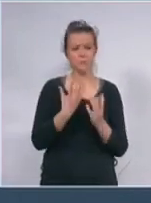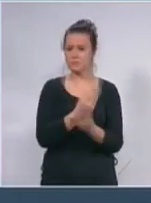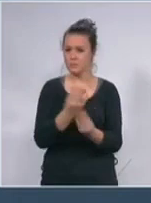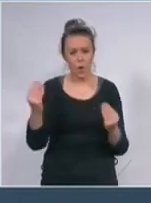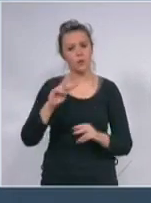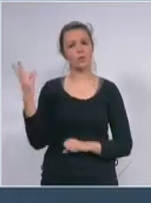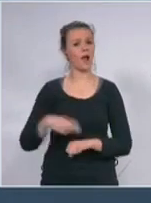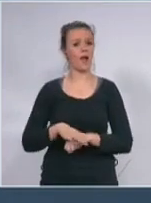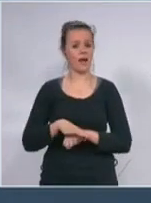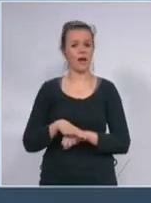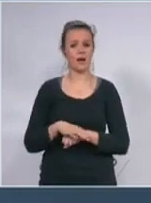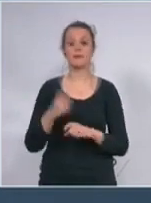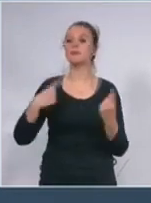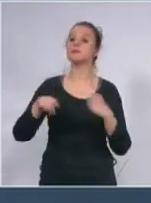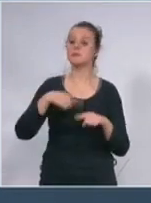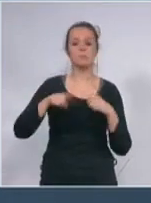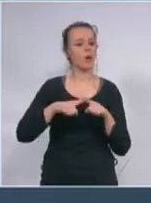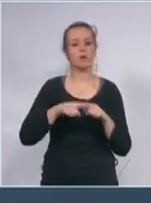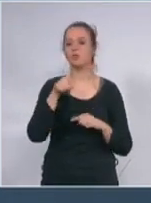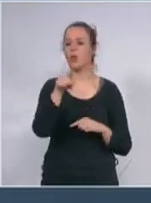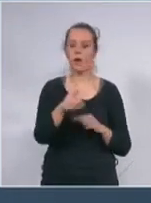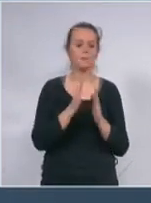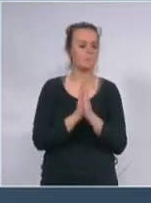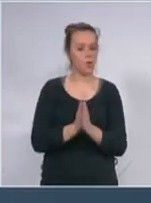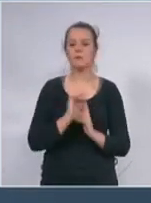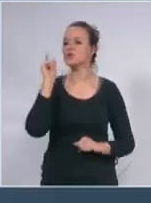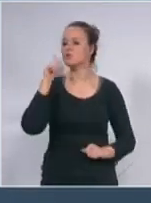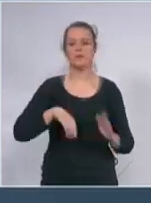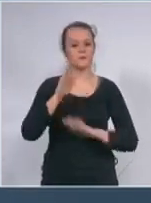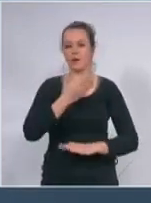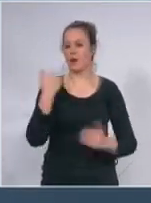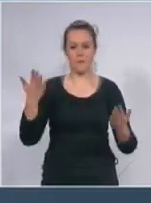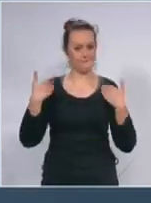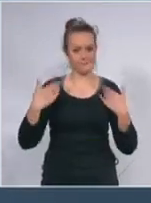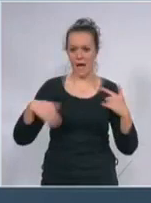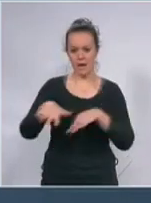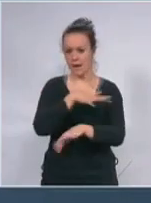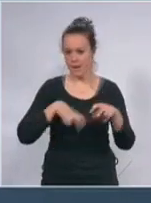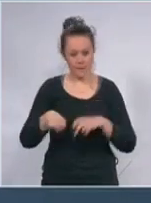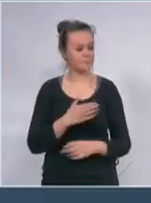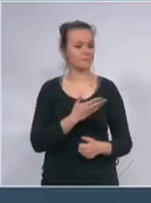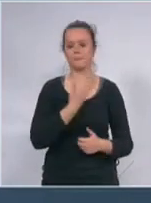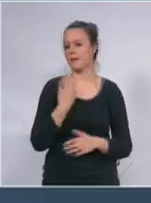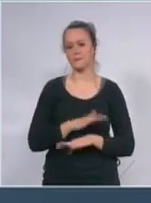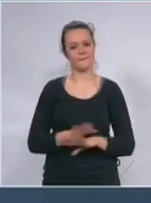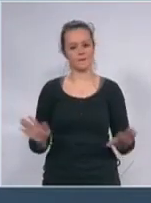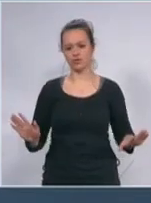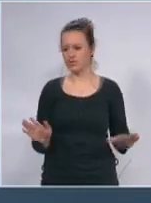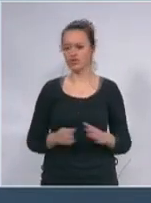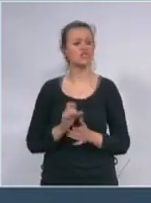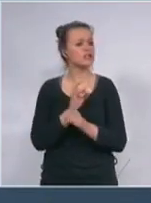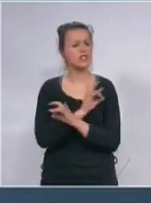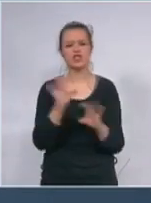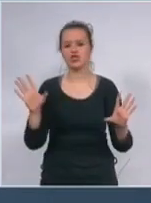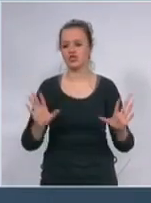zato vas molim da svi drugi razumete od sutra nema parkova nema ničeg nema više bukvalno